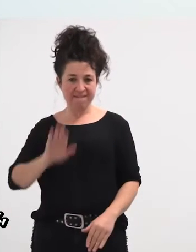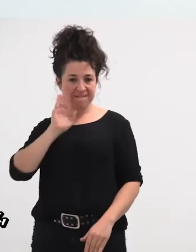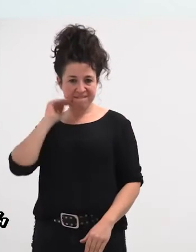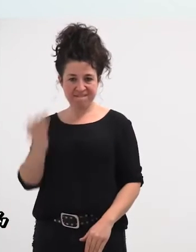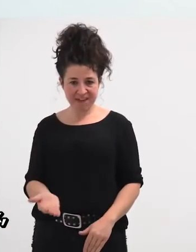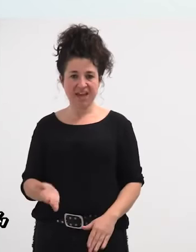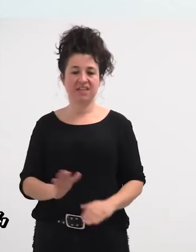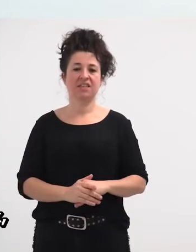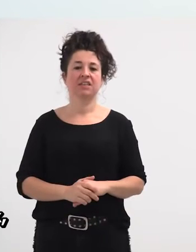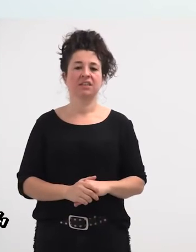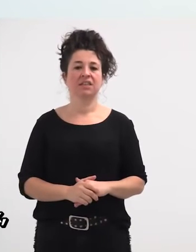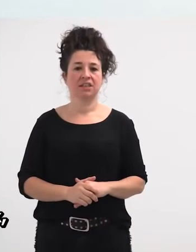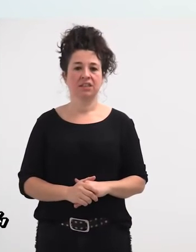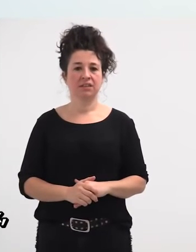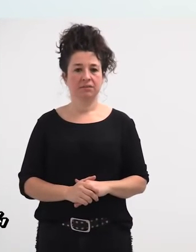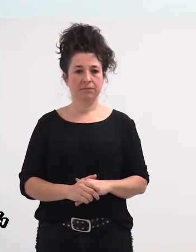tambien,